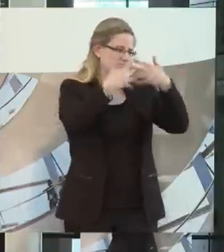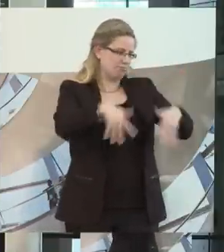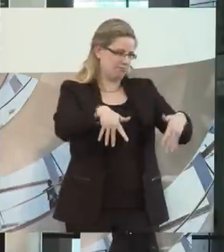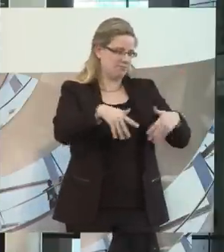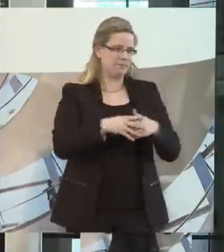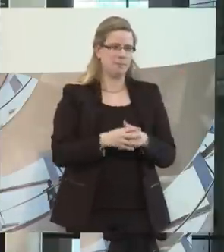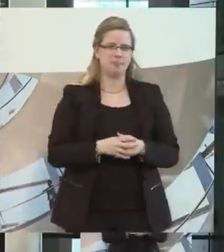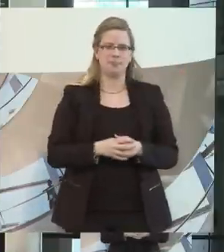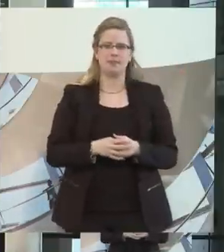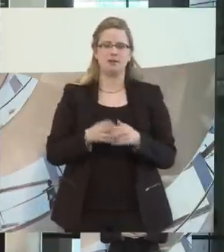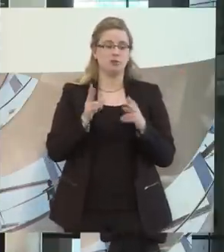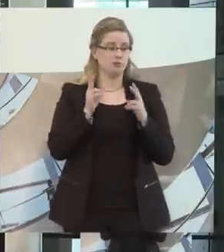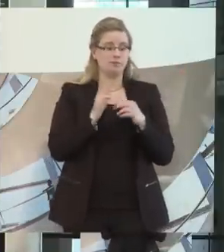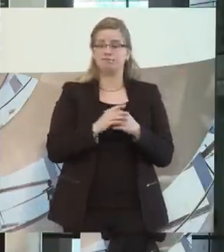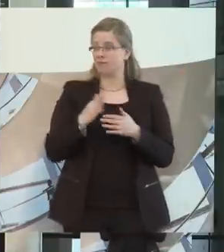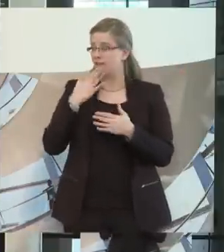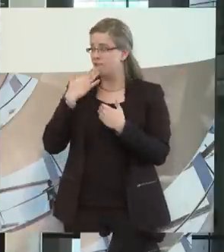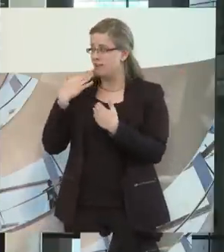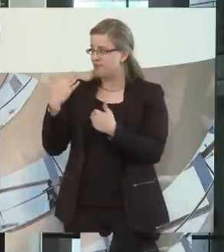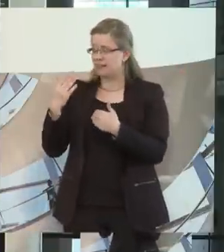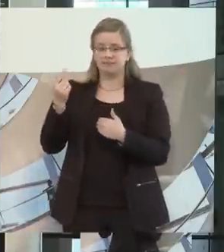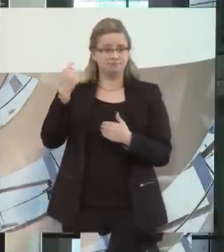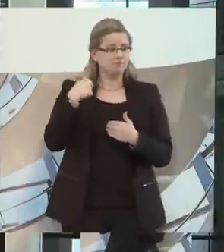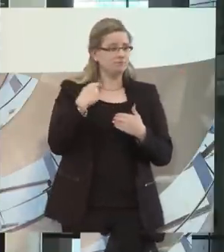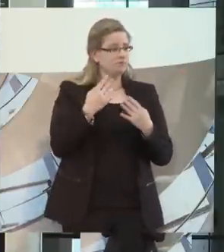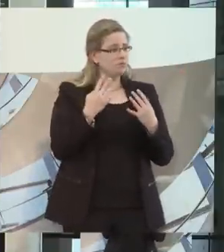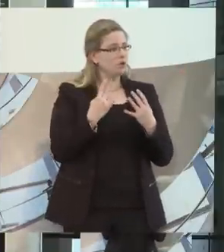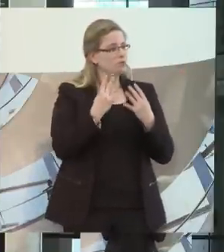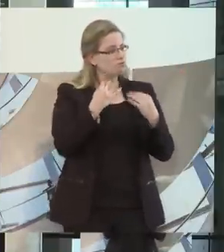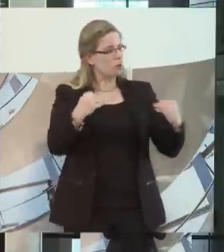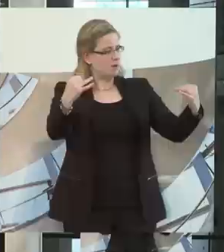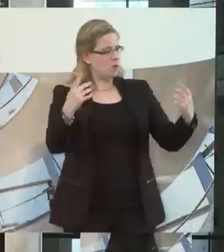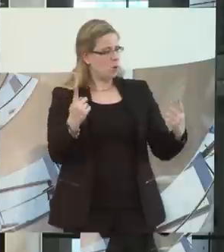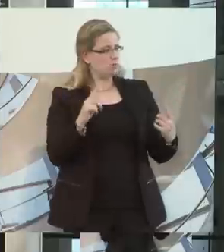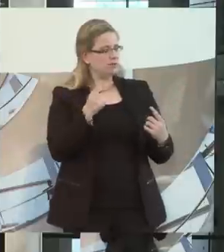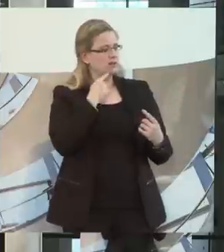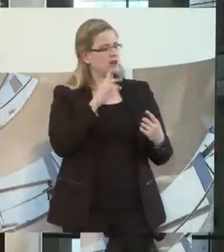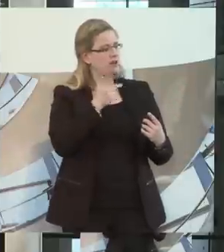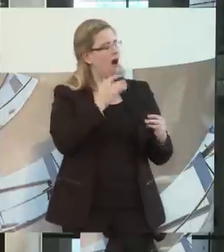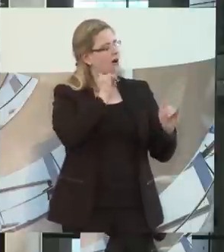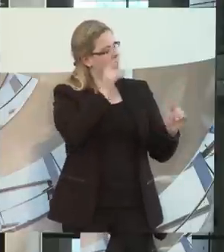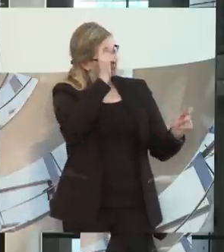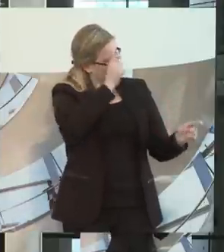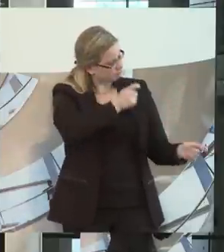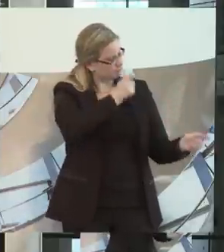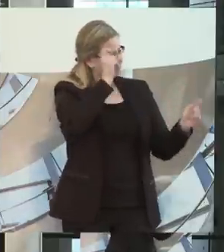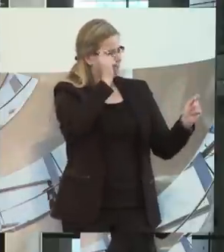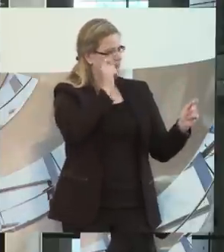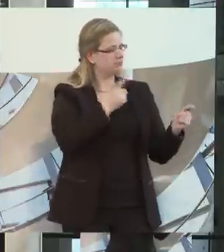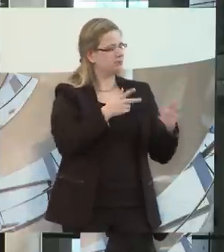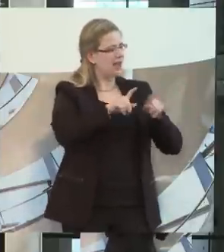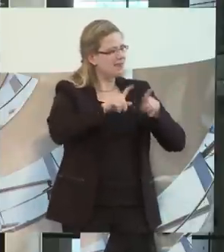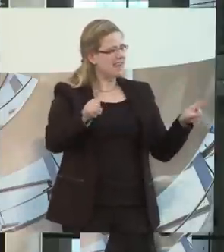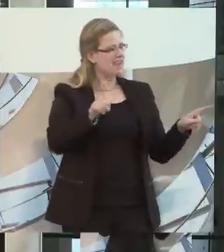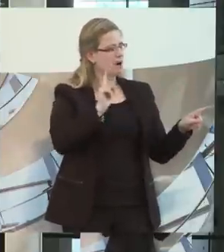dem Publikum aufgreifen, was Sie auch schon angesprochen hätten, die Frage der Wertschätzung. Sozusagen, dass man schon früh anfangen muss, das Thema ganz anders